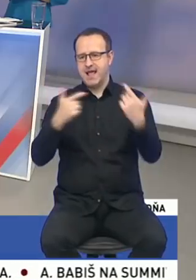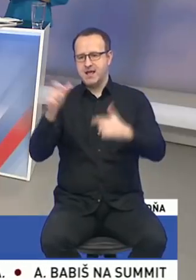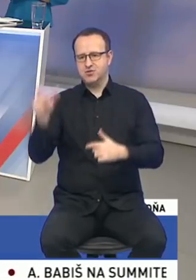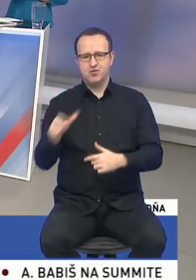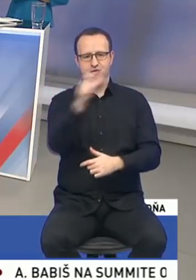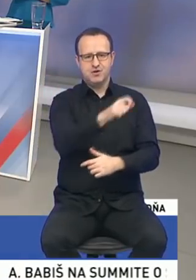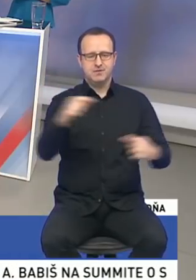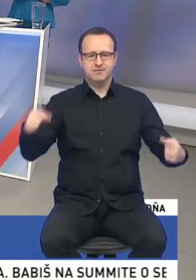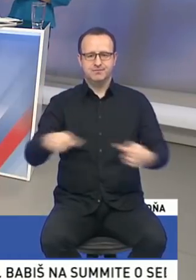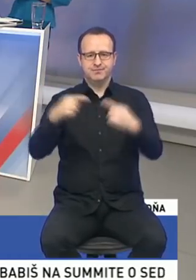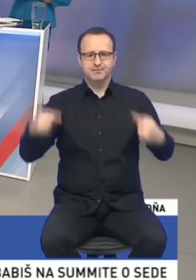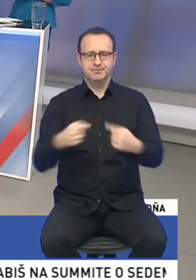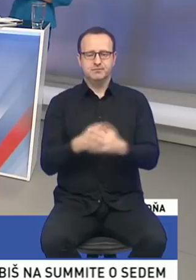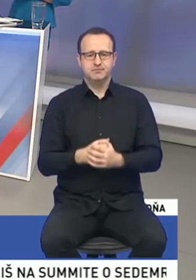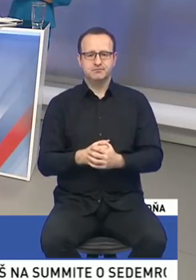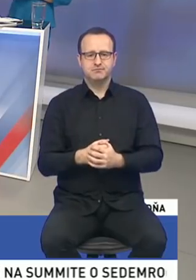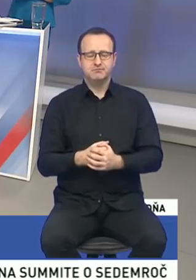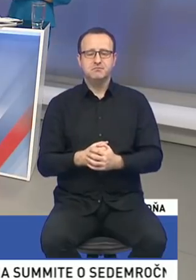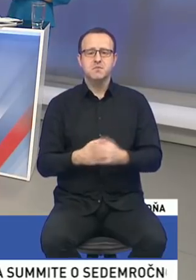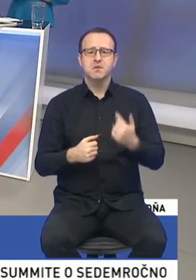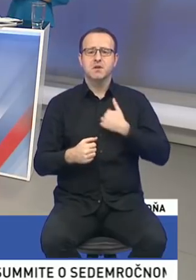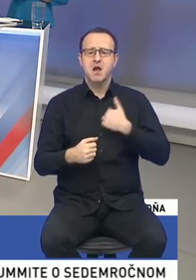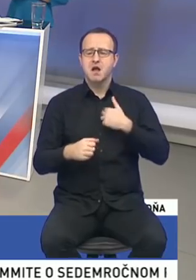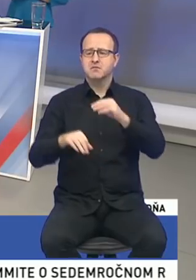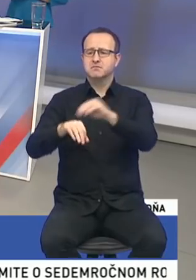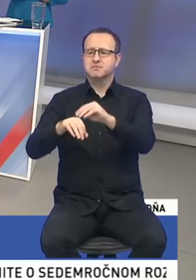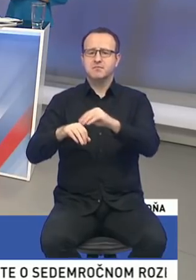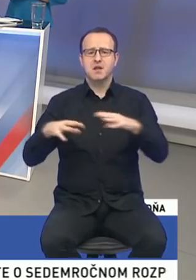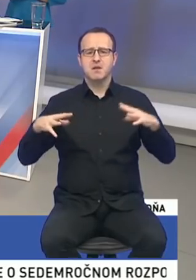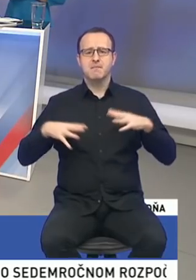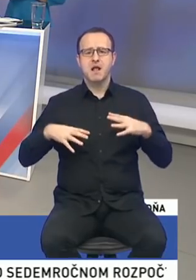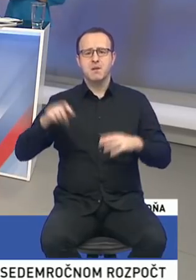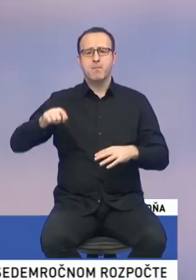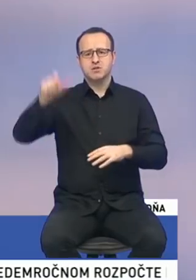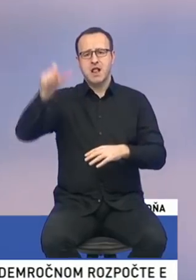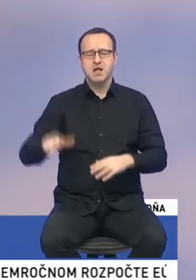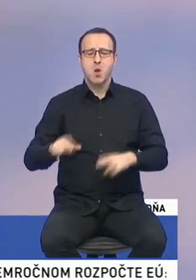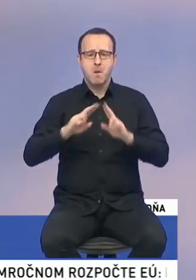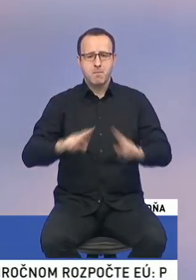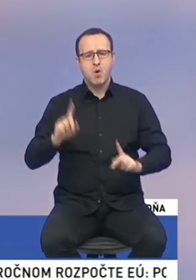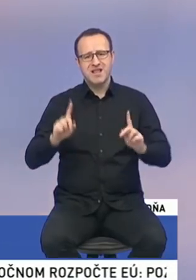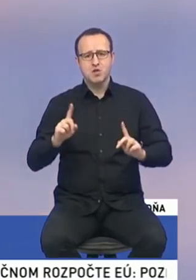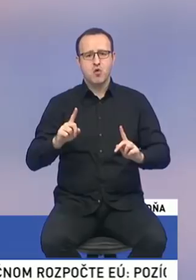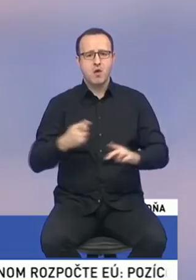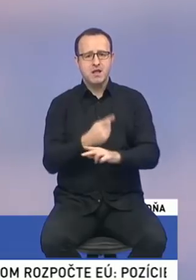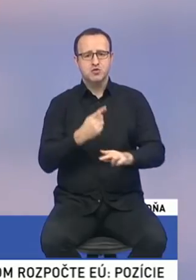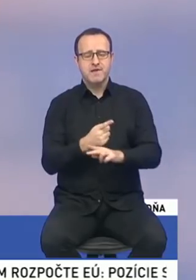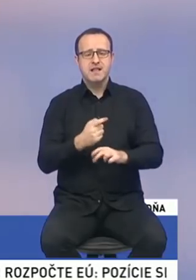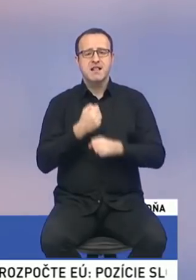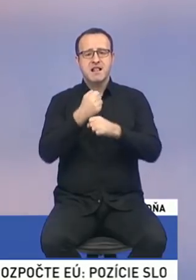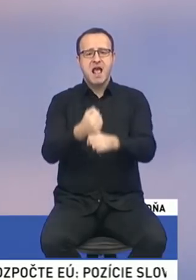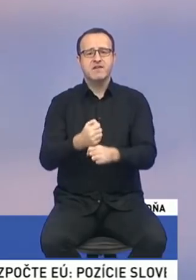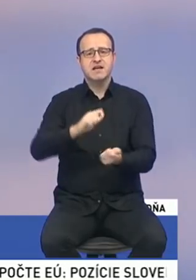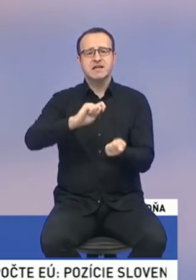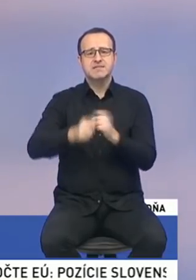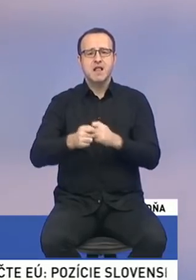posnúť? Ok, ja by som len povedala na to, že pani poslankyňa kľudne mohol niekto iniciovať návrh na zmenu člena na miesto pána